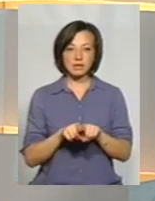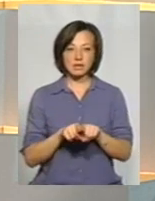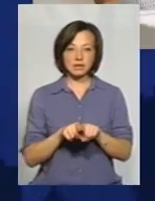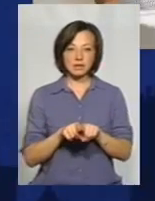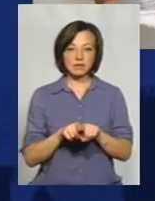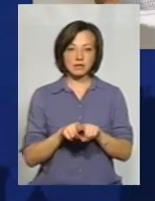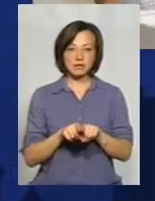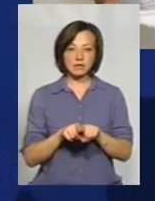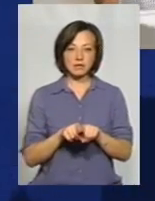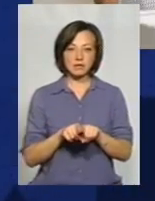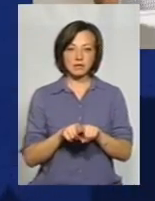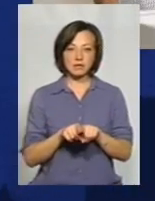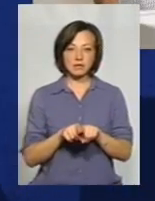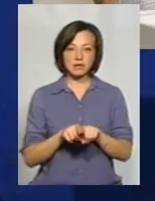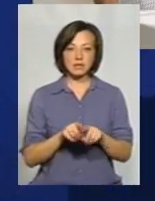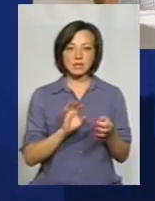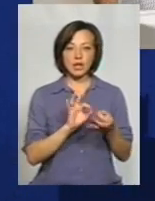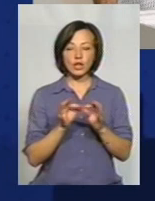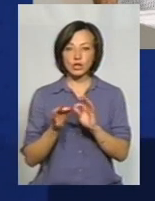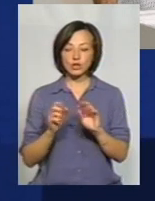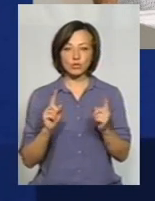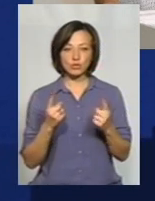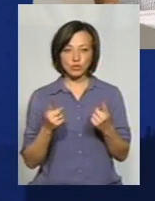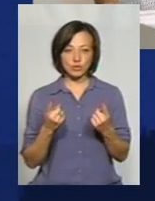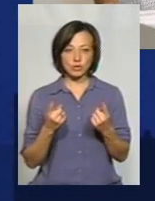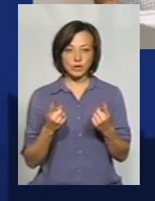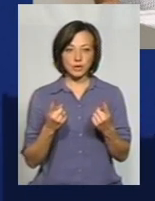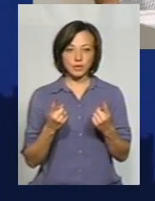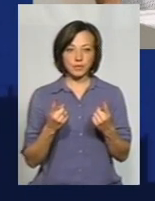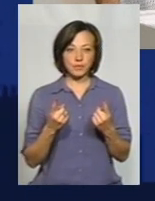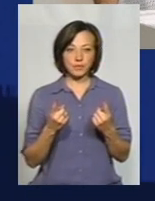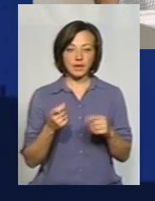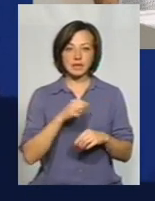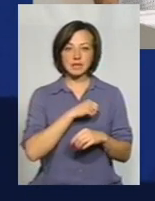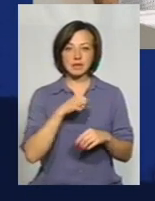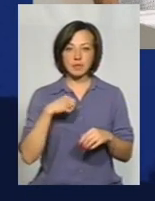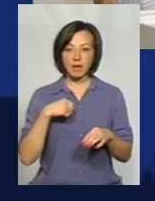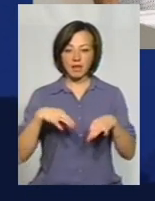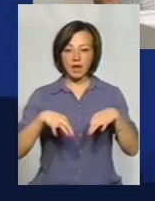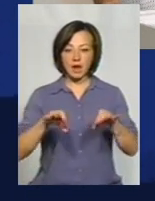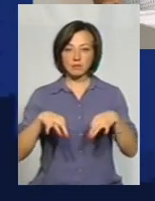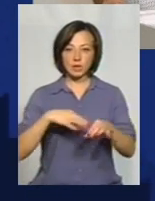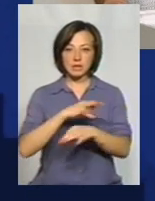тобто є набагато складніше, тому що сама транспортна схема,